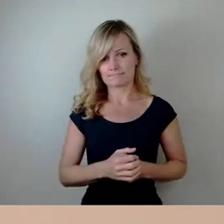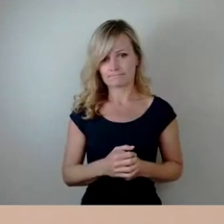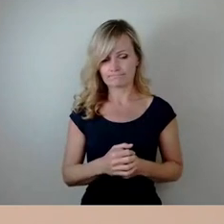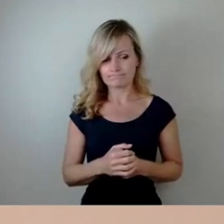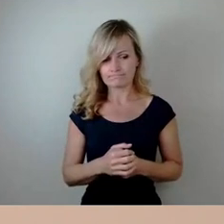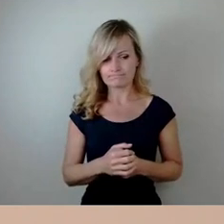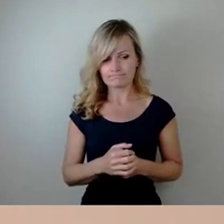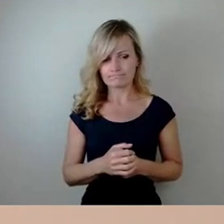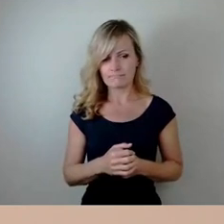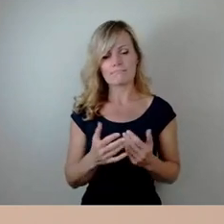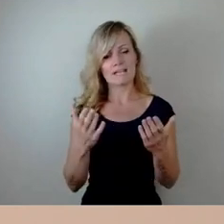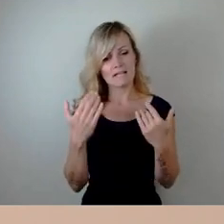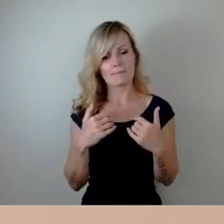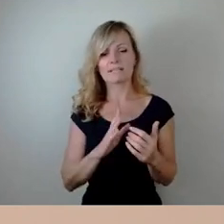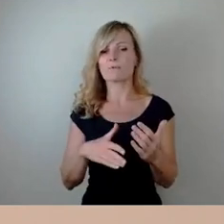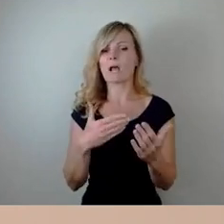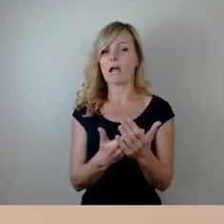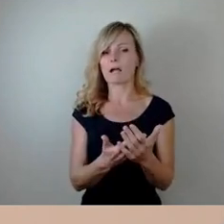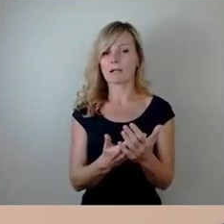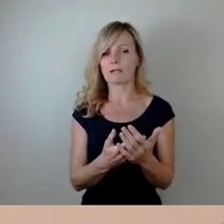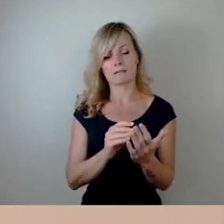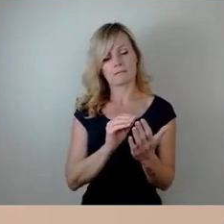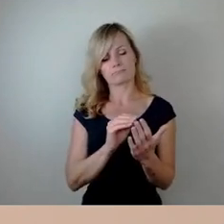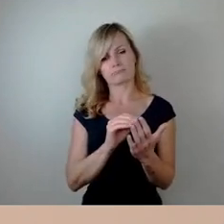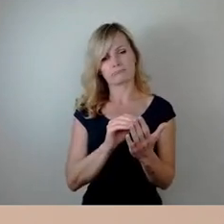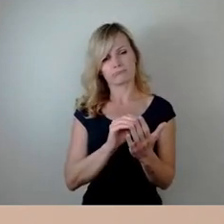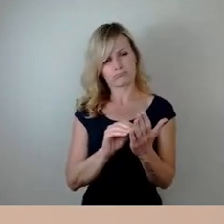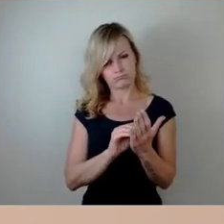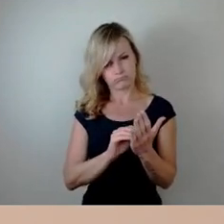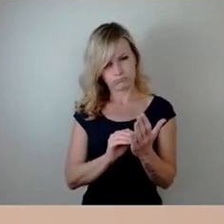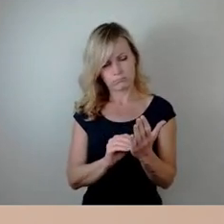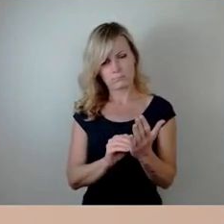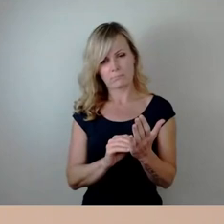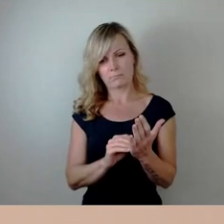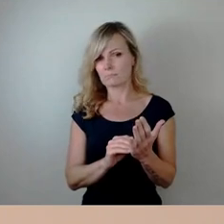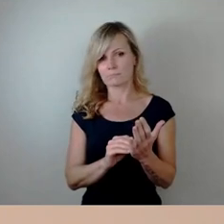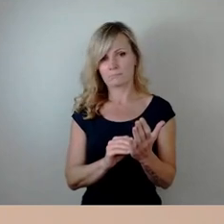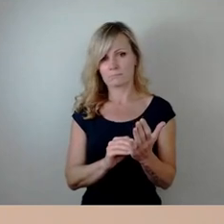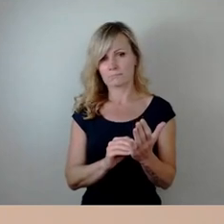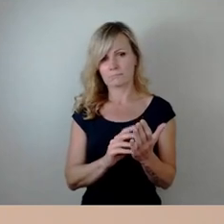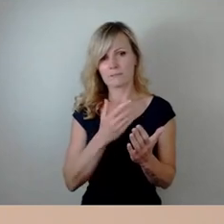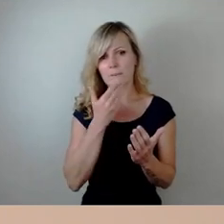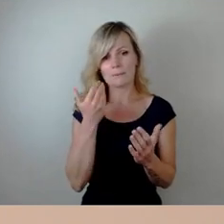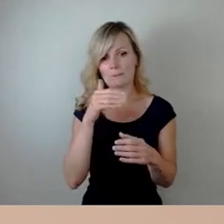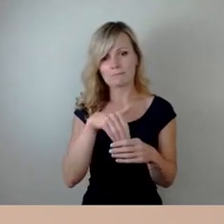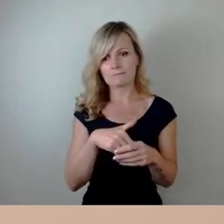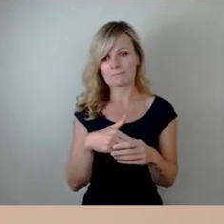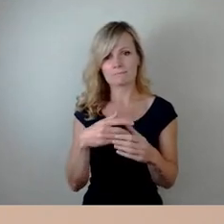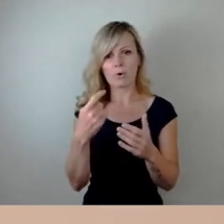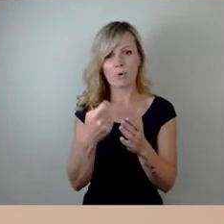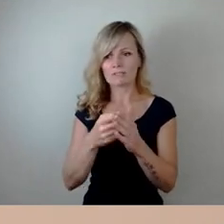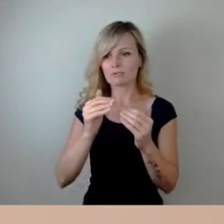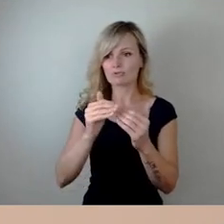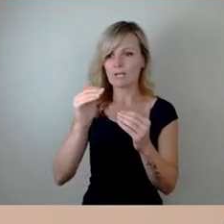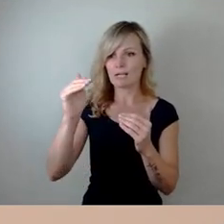verfasst haben, sind wir nicht von den Kostensteigerungen und auch in Teilen von